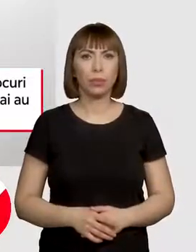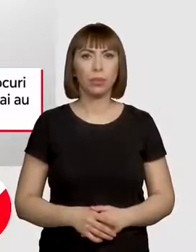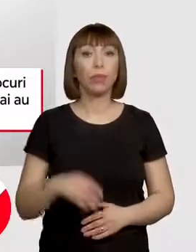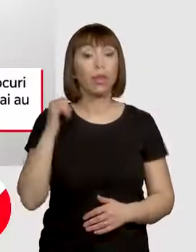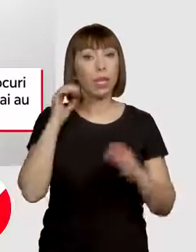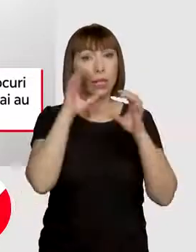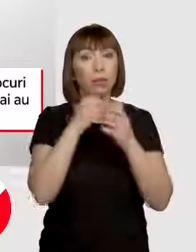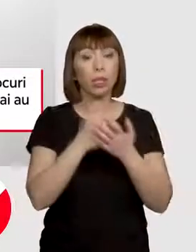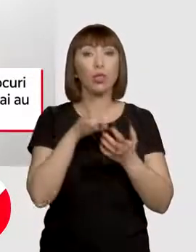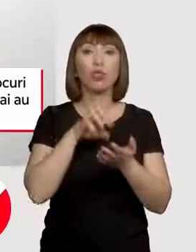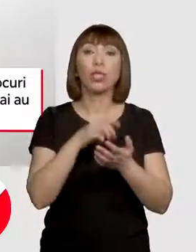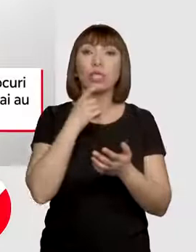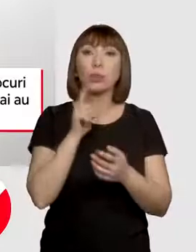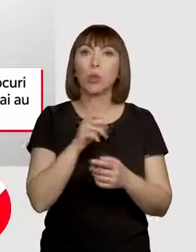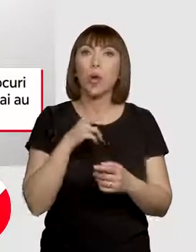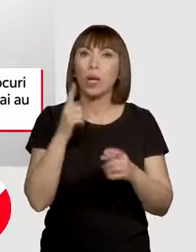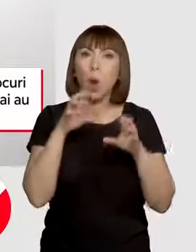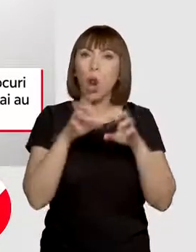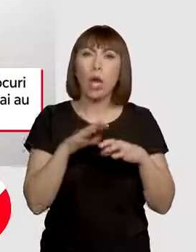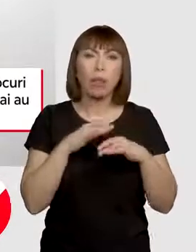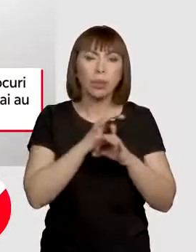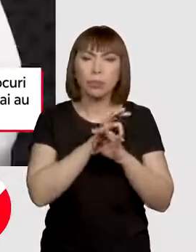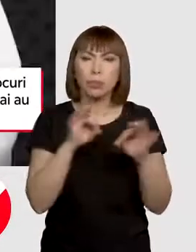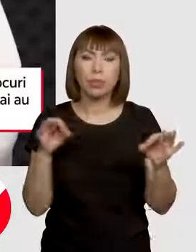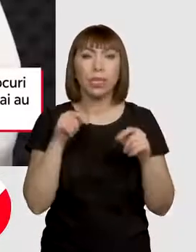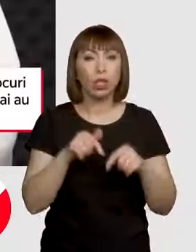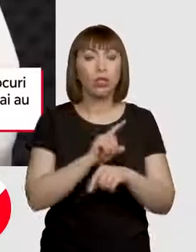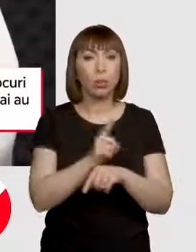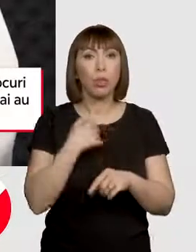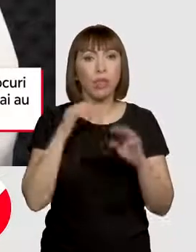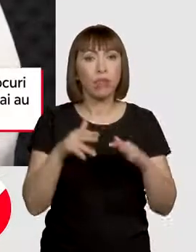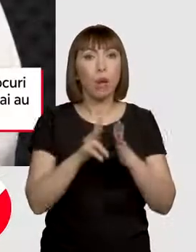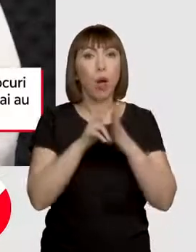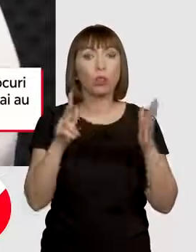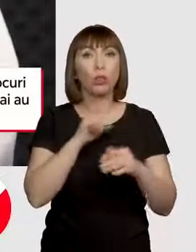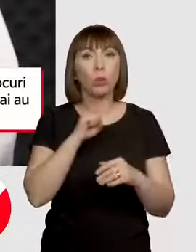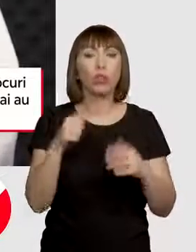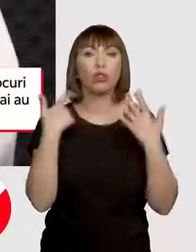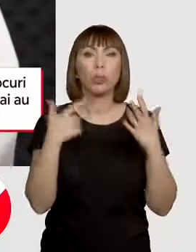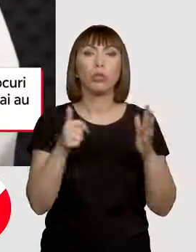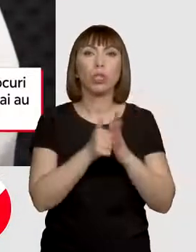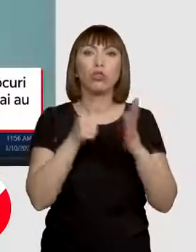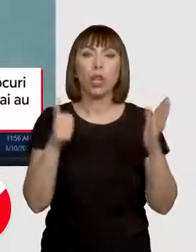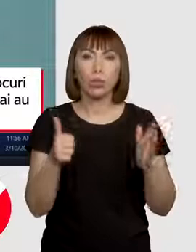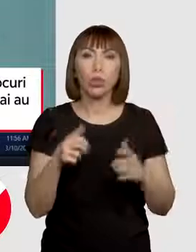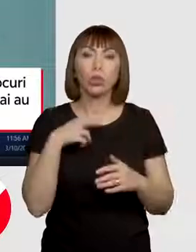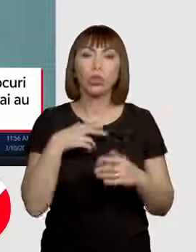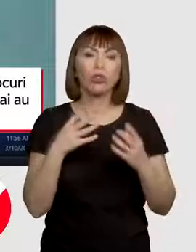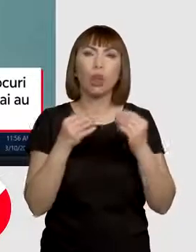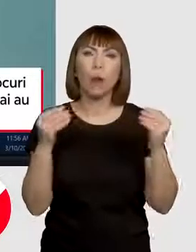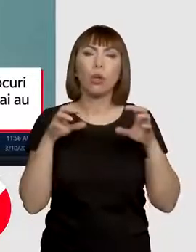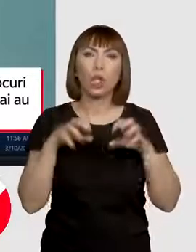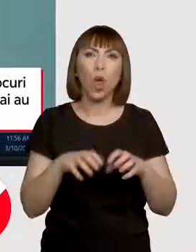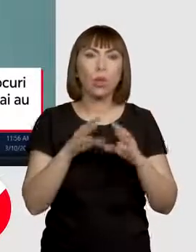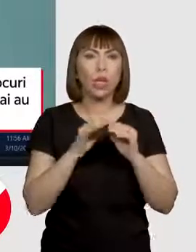Aseară pentru județul Timiș nu mai era niciun loc disponibil. În acest moment avem 18.716, sunt cele mai multe